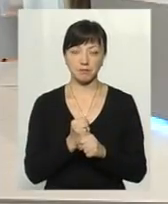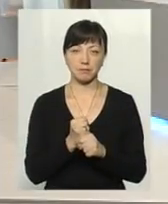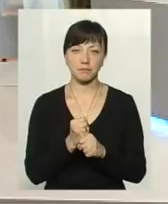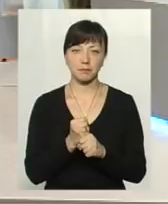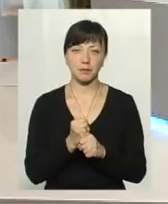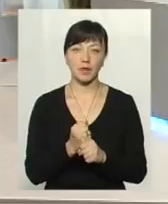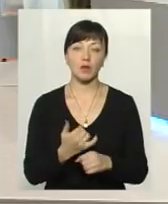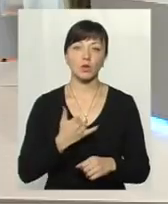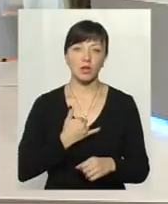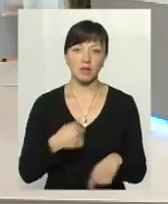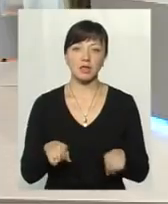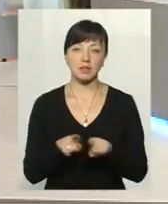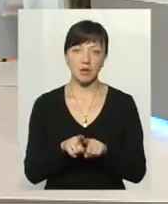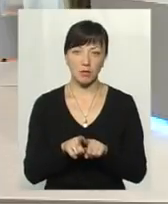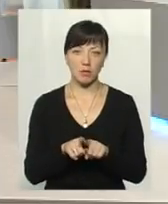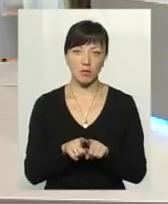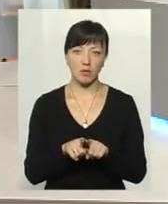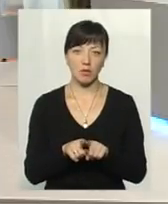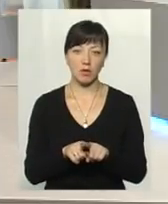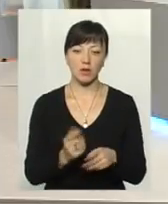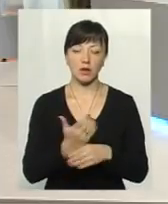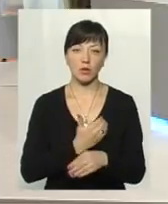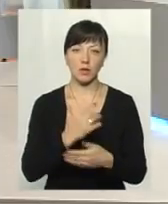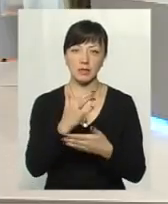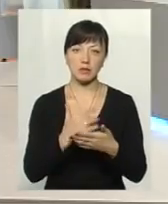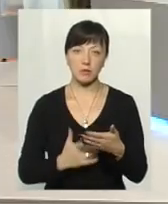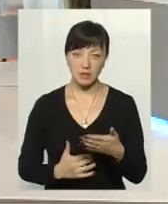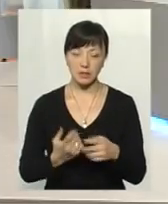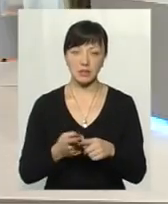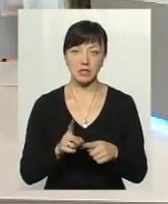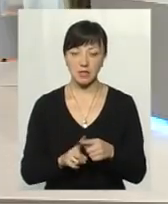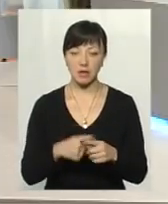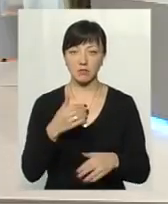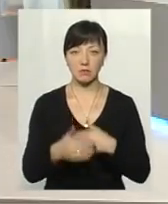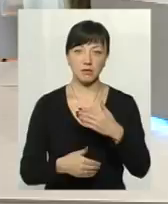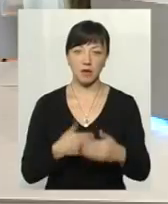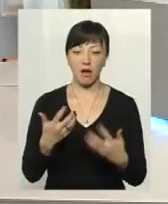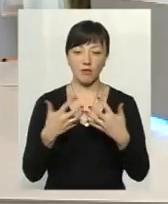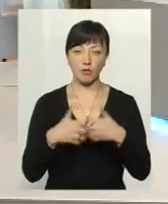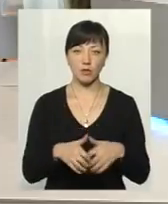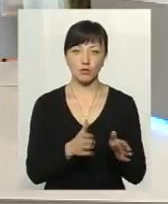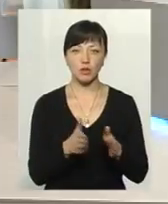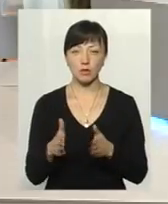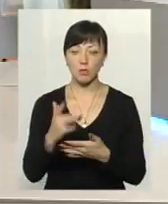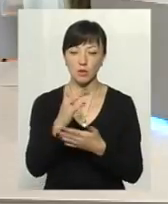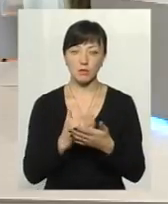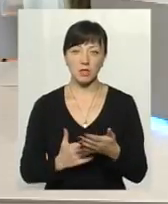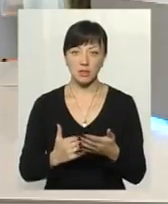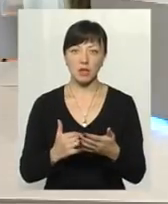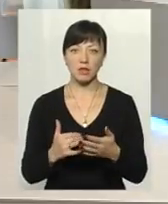До нас так само надходять списки. Це все проходить в автоматичному режимі. По списках